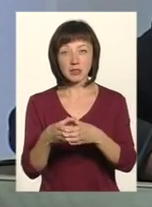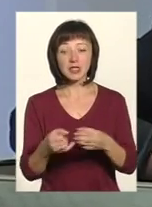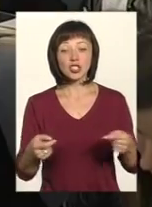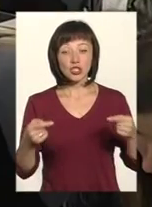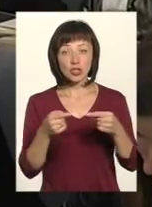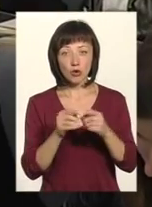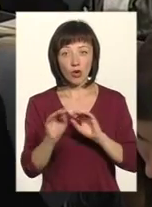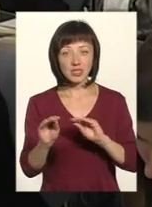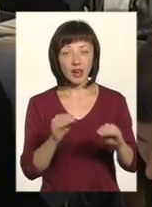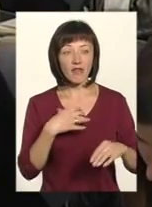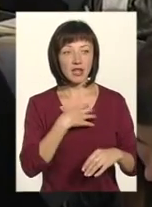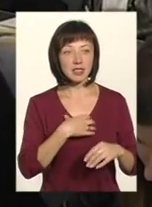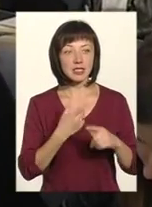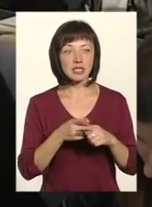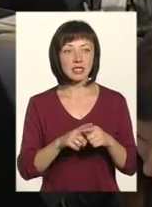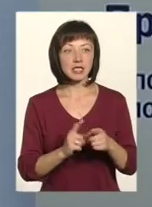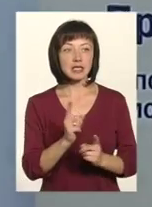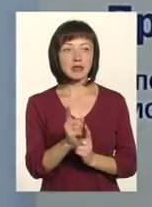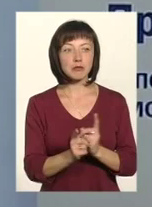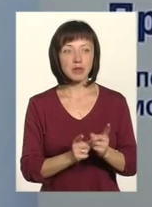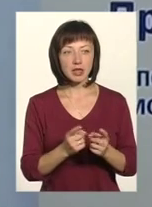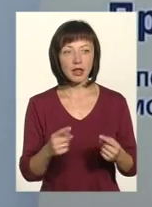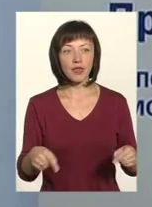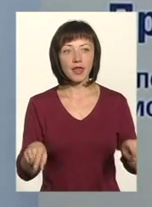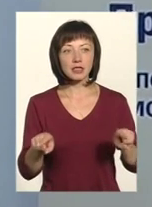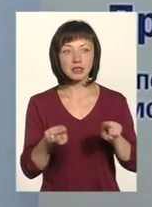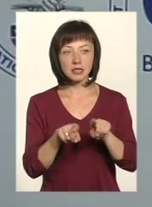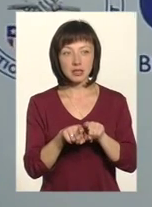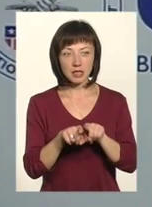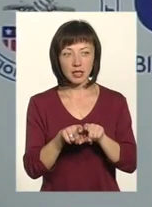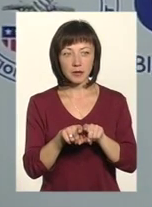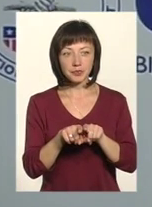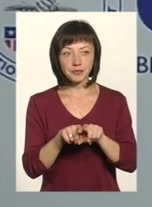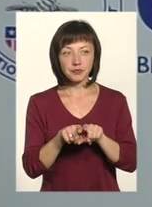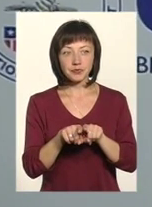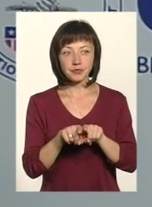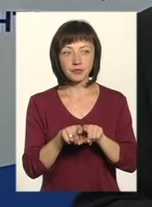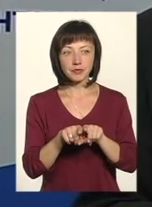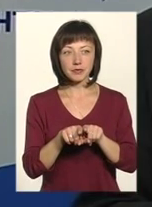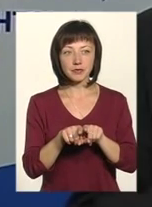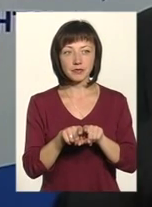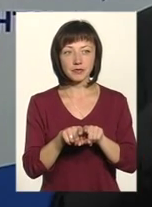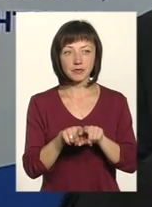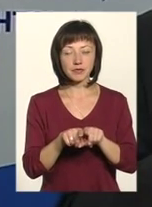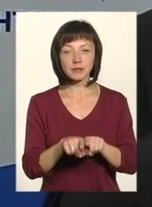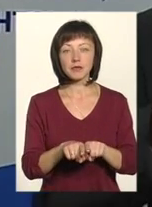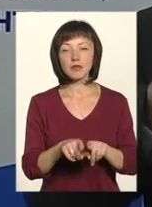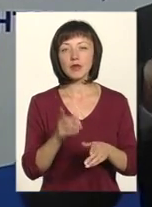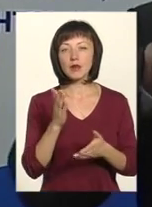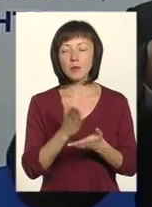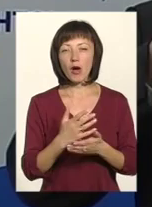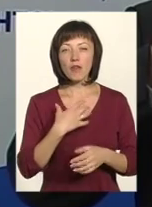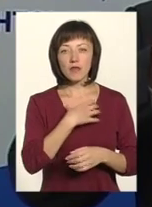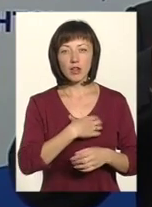акценти. Тому що це зміни настільки просто епохавні і більш важливого